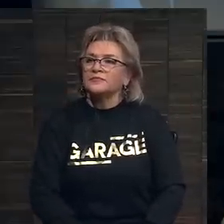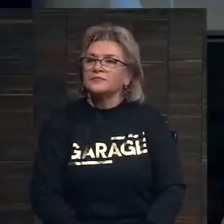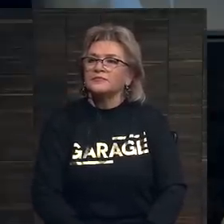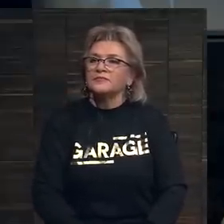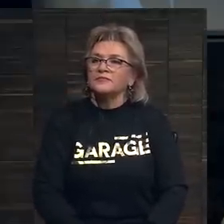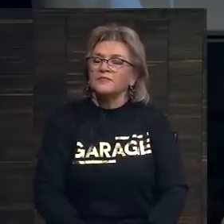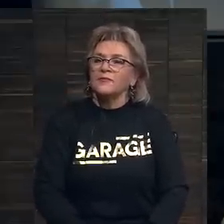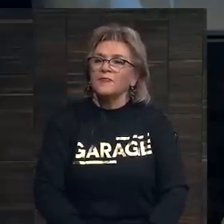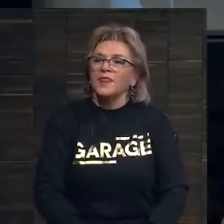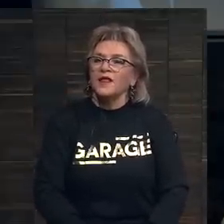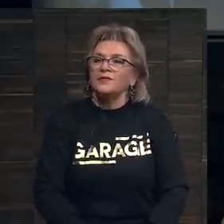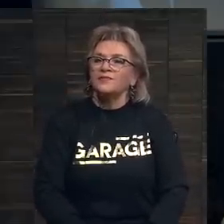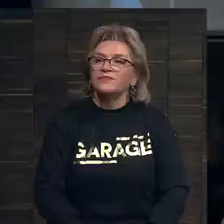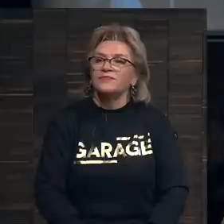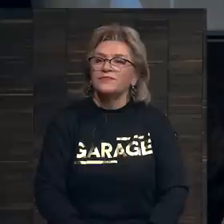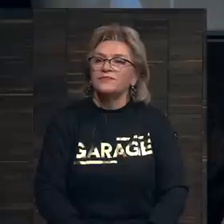Спасибо